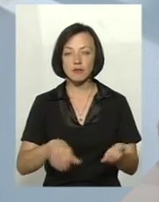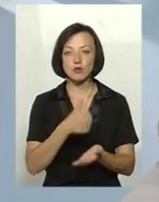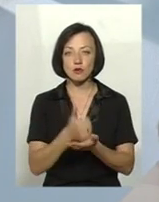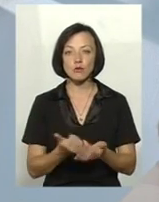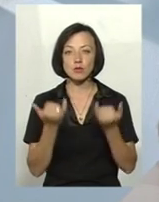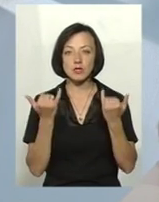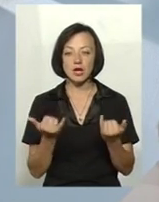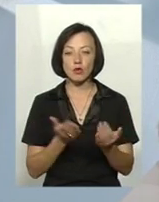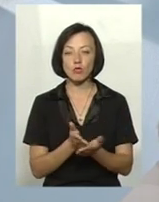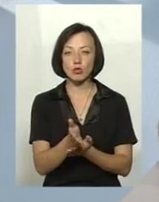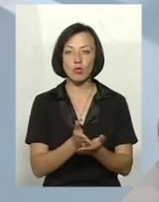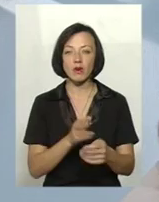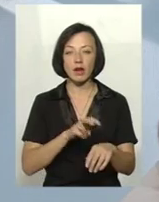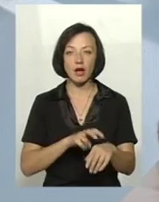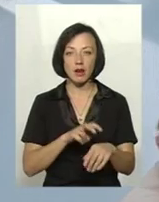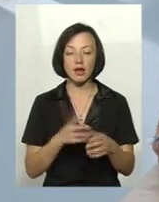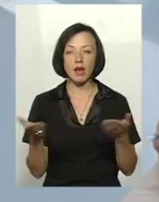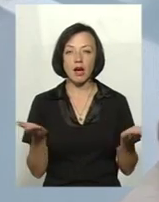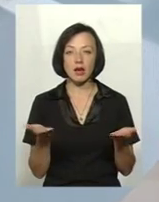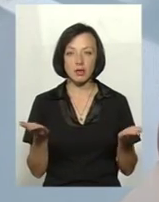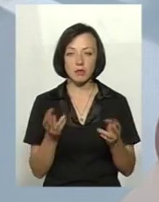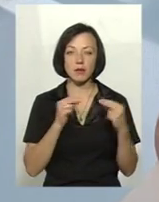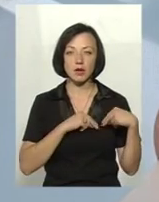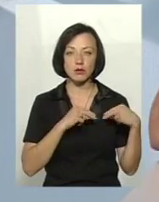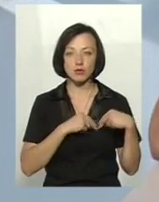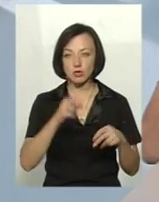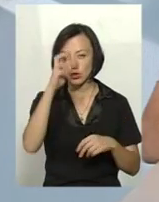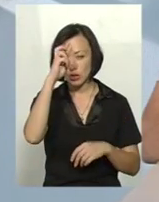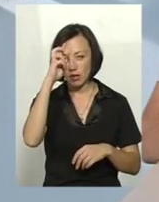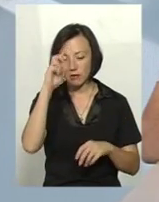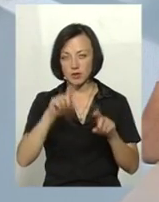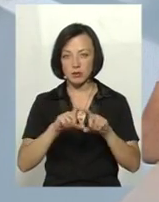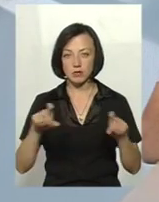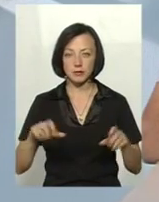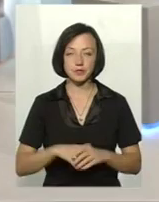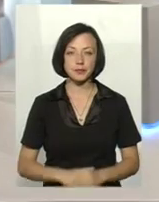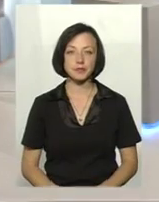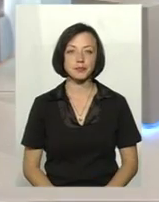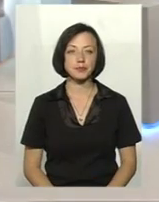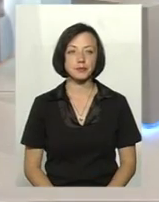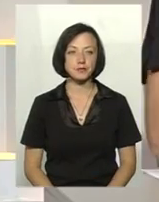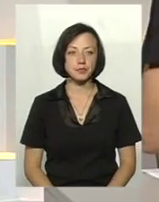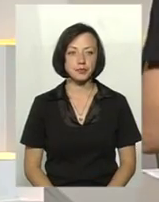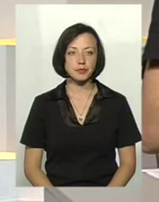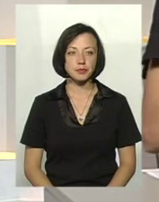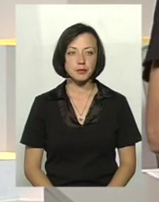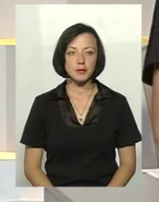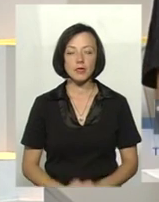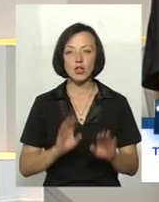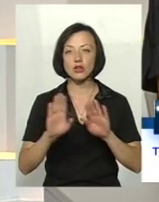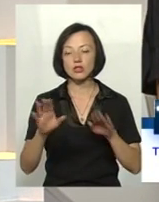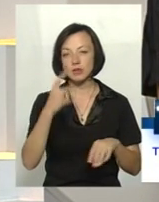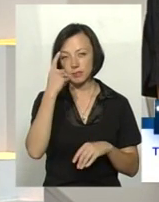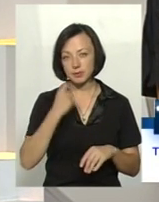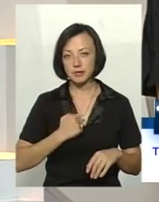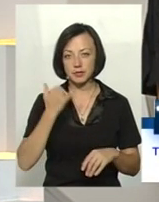зараз це обслуговують лікарі, які працюють у державній службі. Дякую за відповідь. Режисер каже, в нас є ще